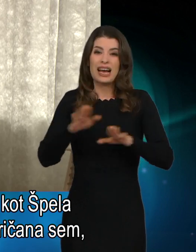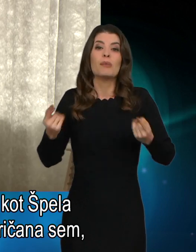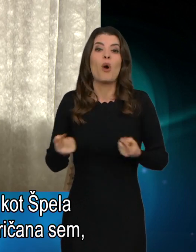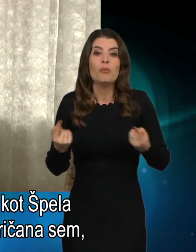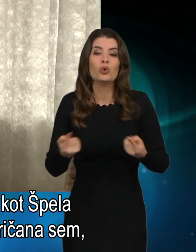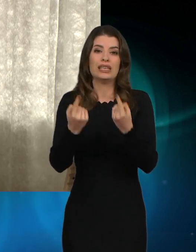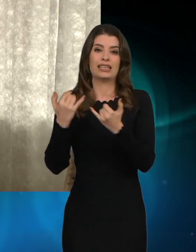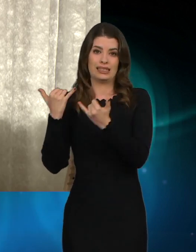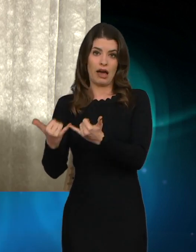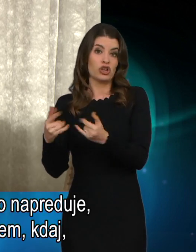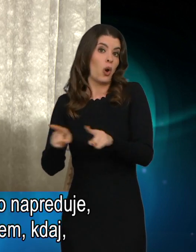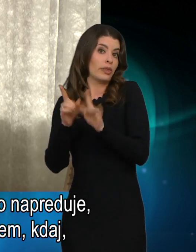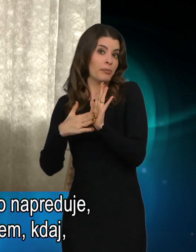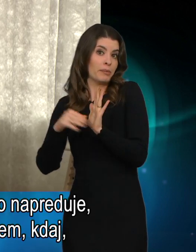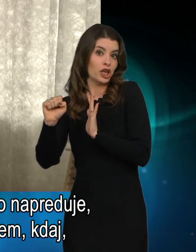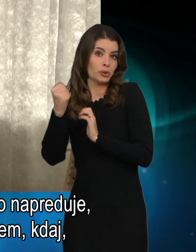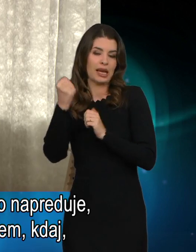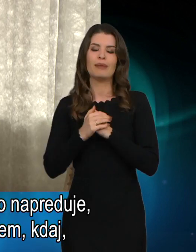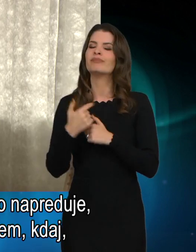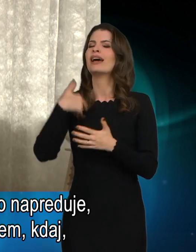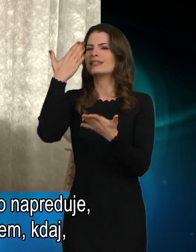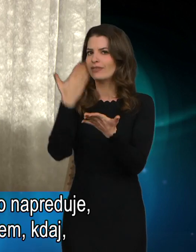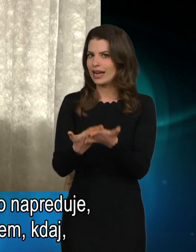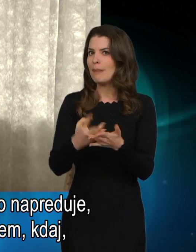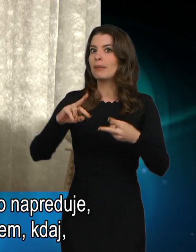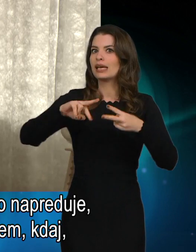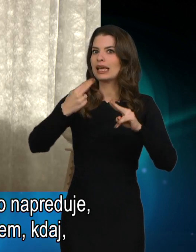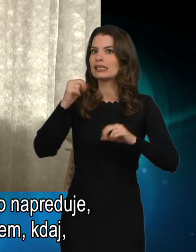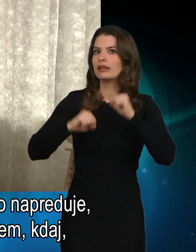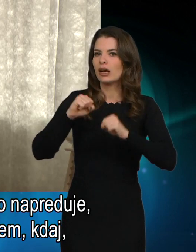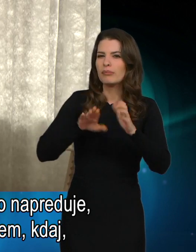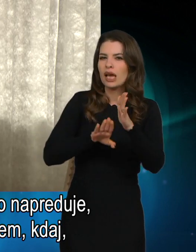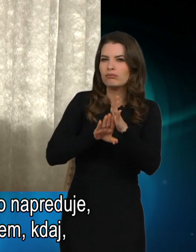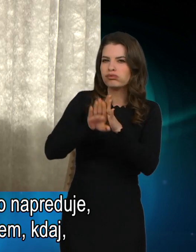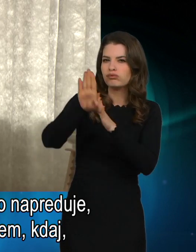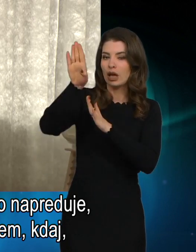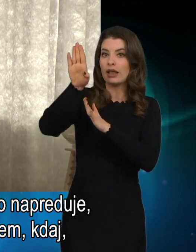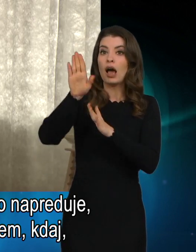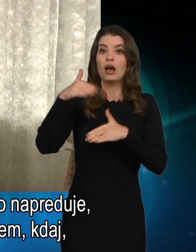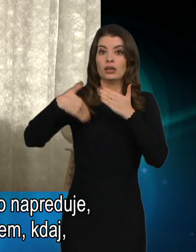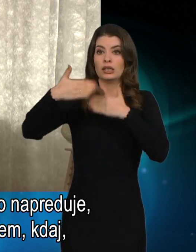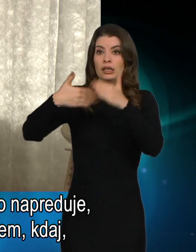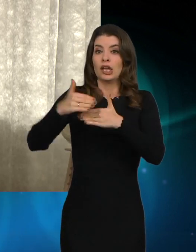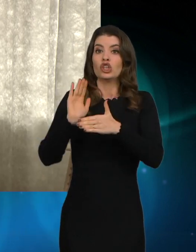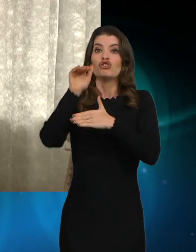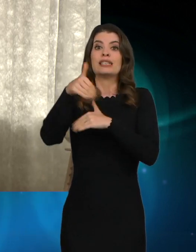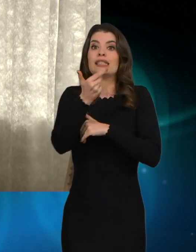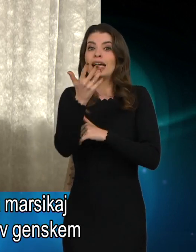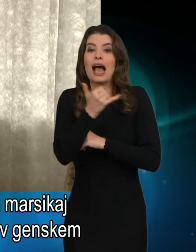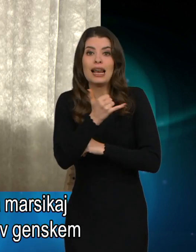In jaz sem prepričana, ker je genska terapija v takem napredku, da čez leta, ne vem kdaj,